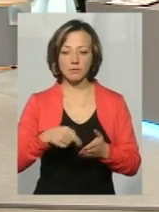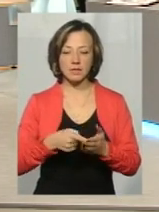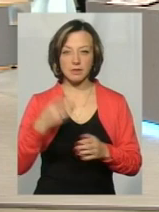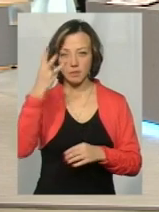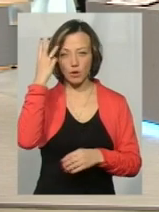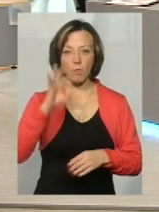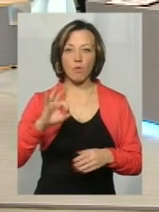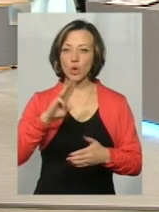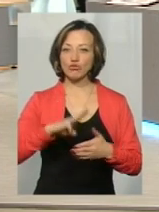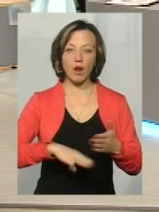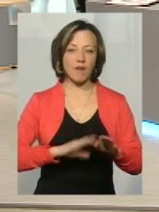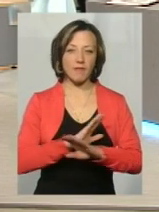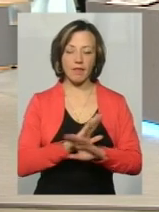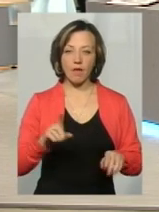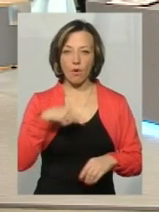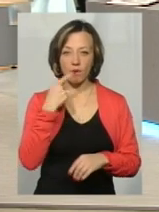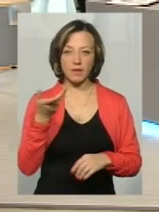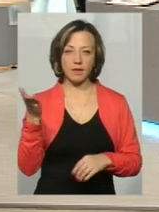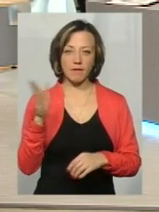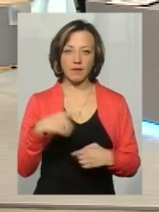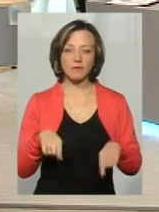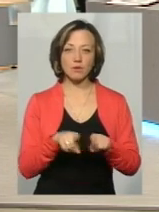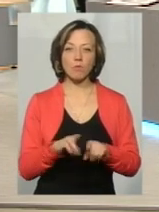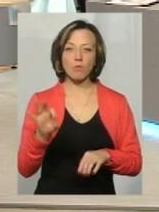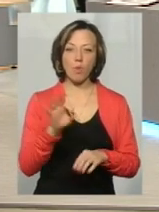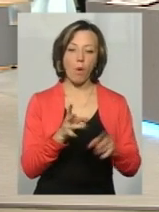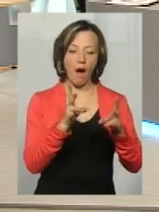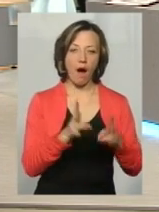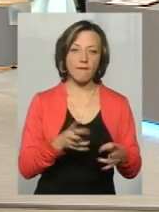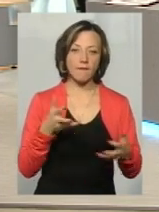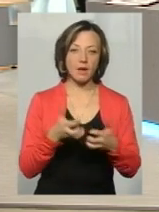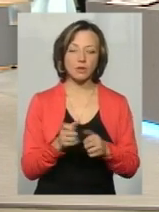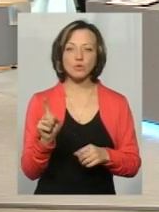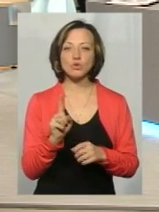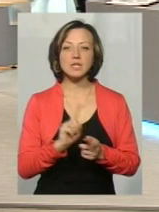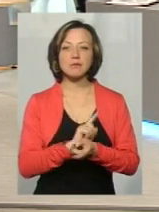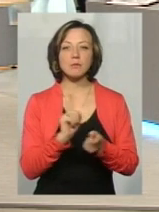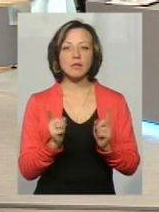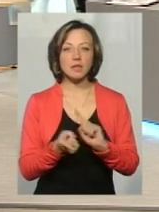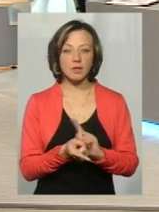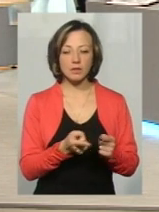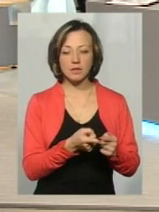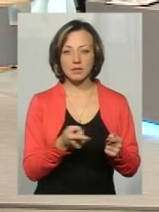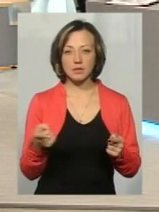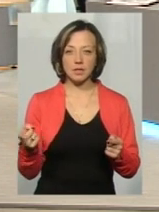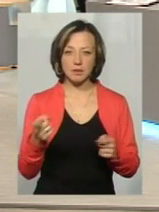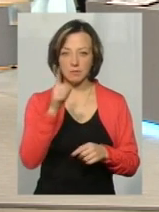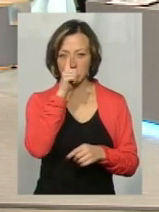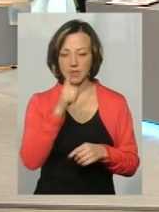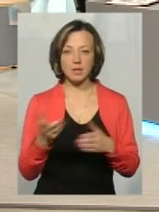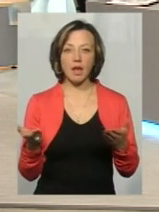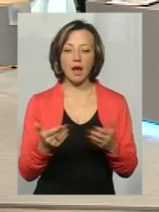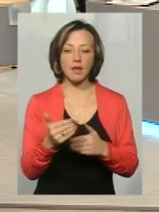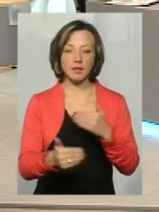не говорили. Ось, але давайте все ж таки про аварійність. Що змінилося за оцей трохи більший місяць? Які